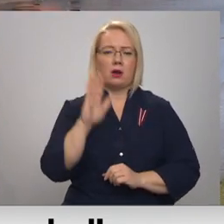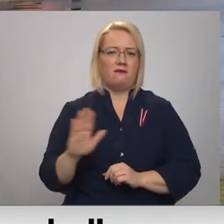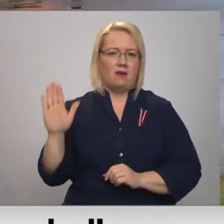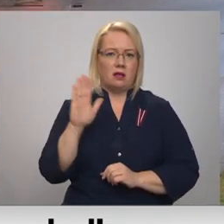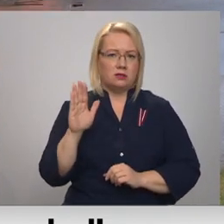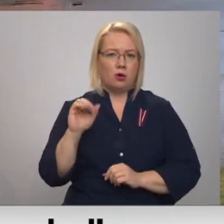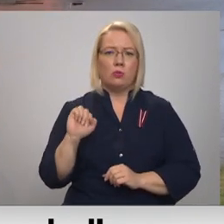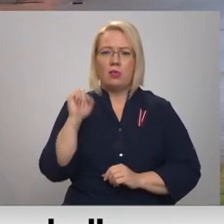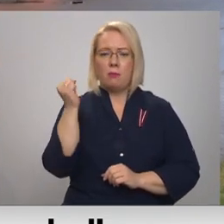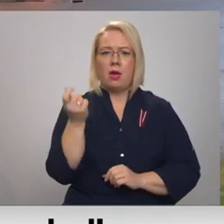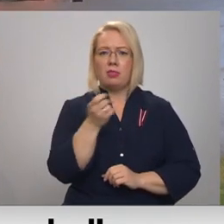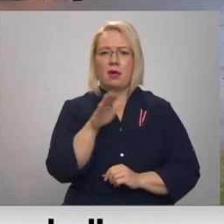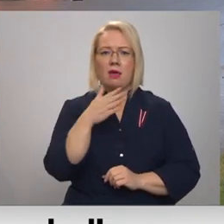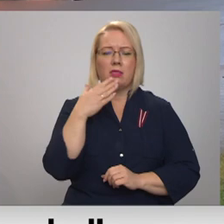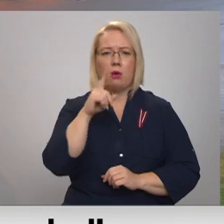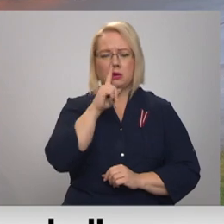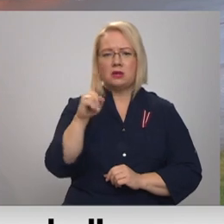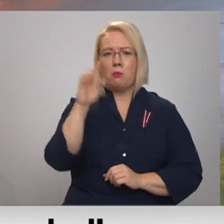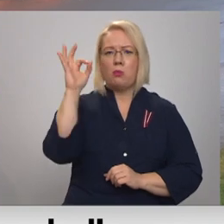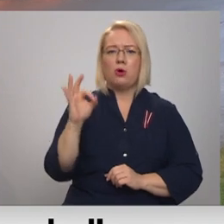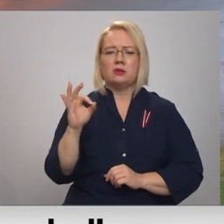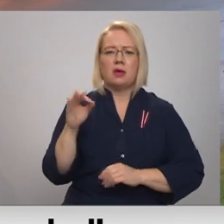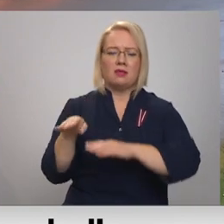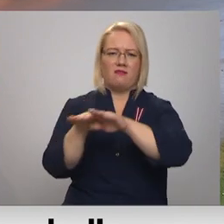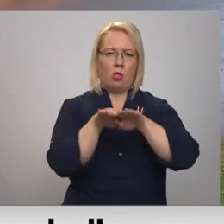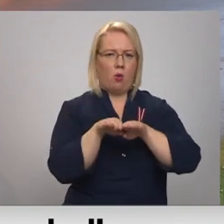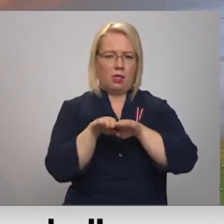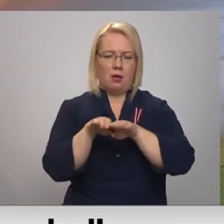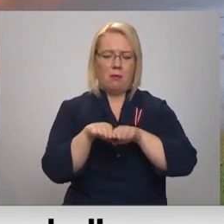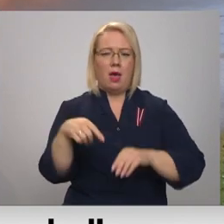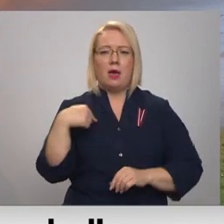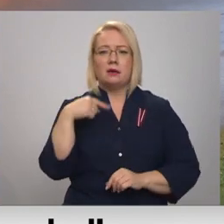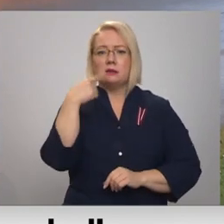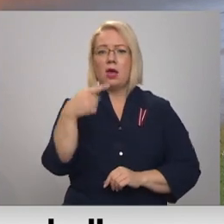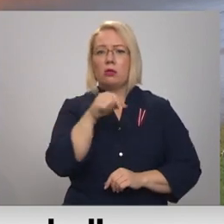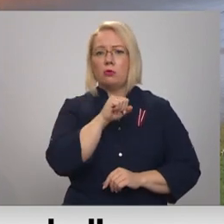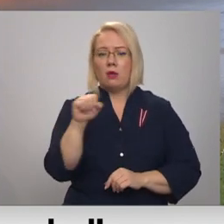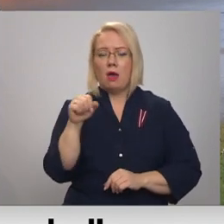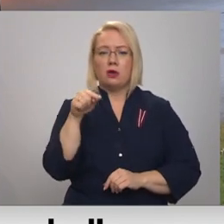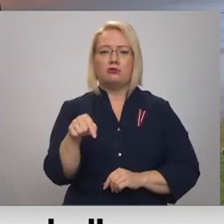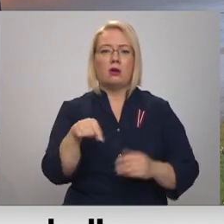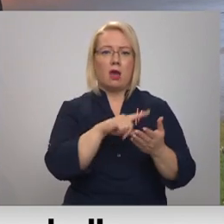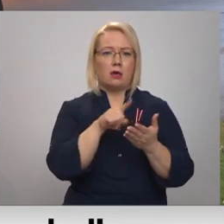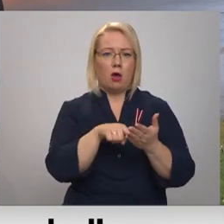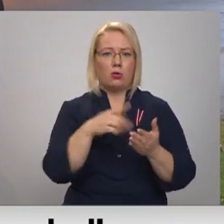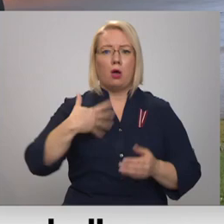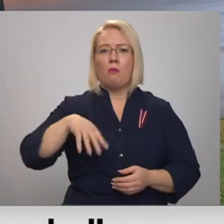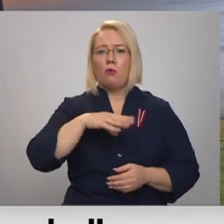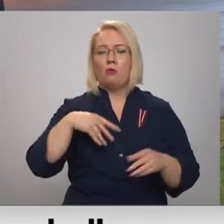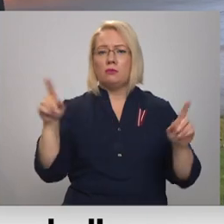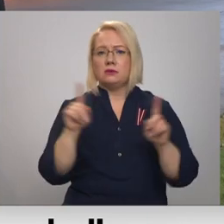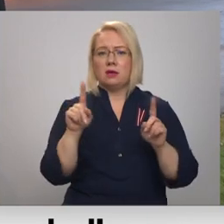Demokrātijā nekad nav 100% vienotība. Es teiktu, ka šajā jautājumā mums ir